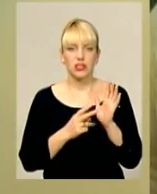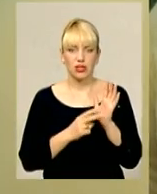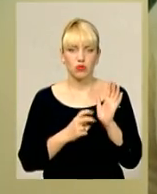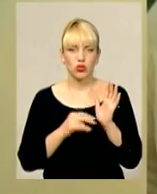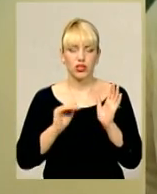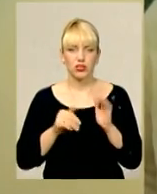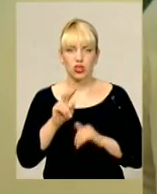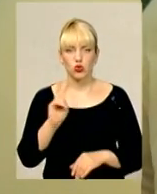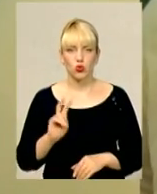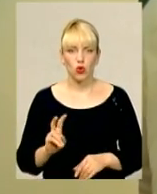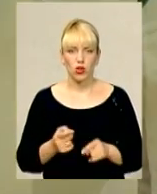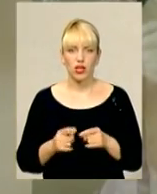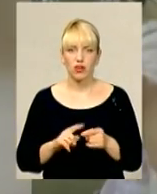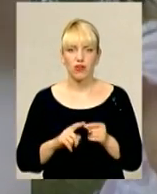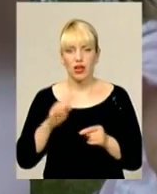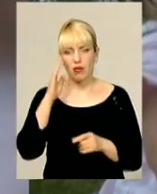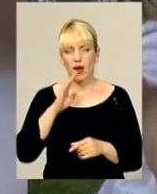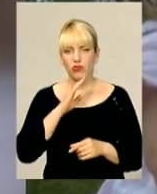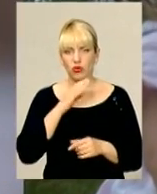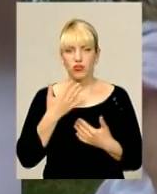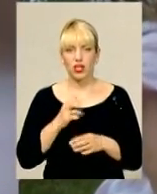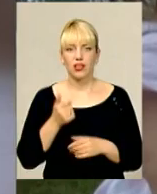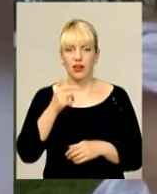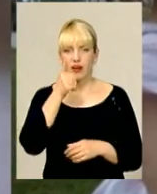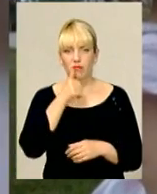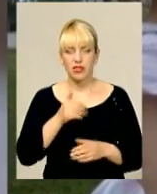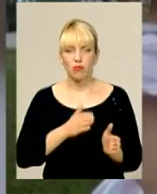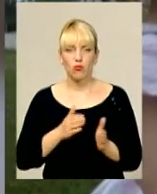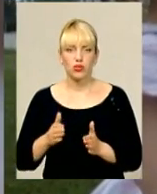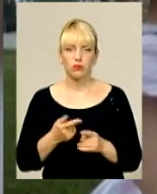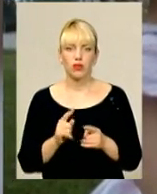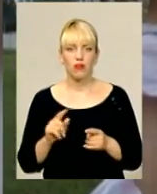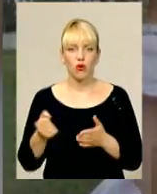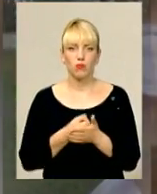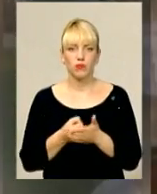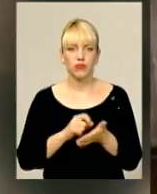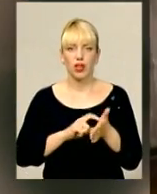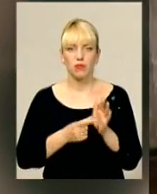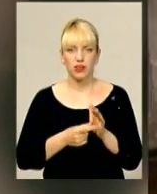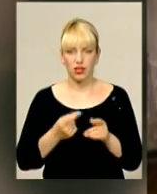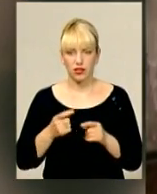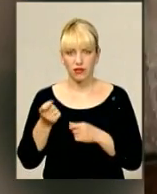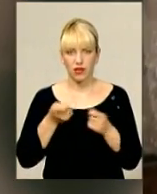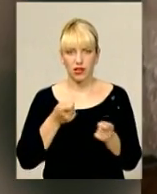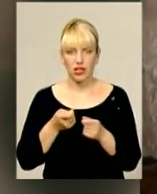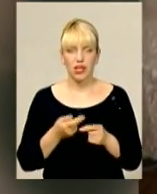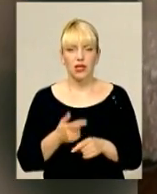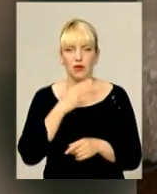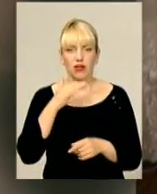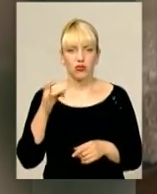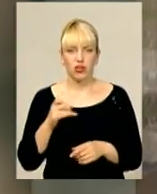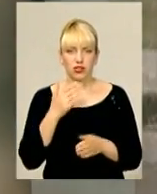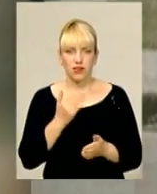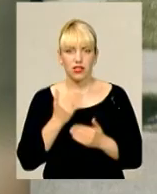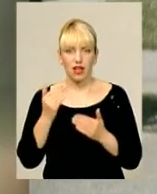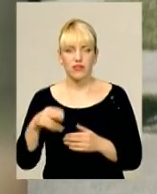Батько спецпризначенця Петро Петерківський вже кілька місяців поспіль оббиває можновладні кабінети в столиці. Зокрема, неодноразово